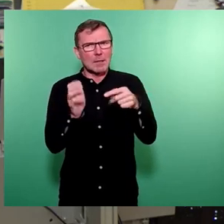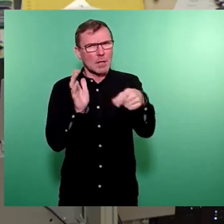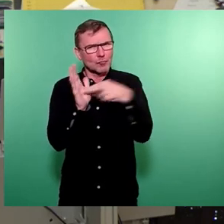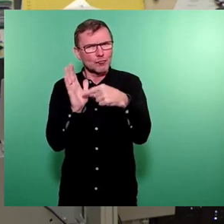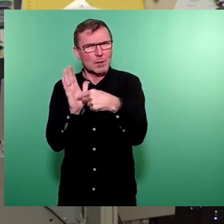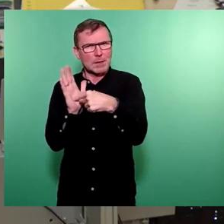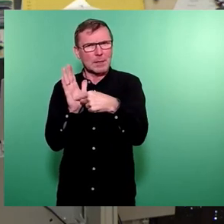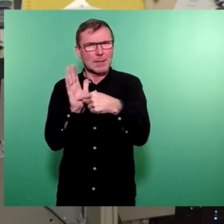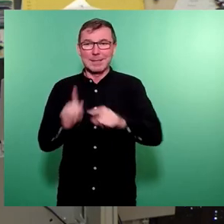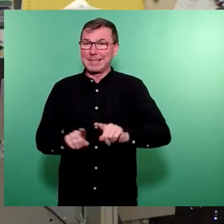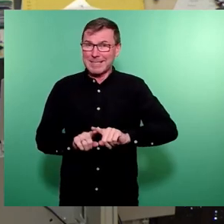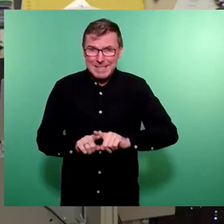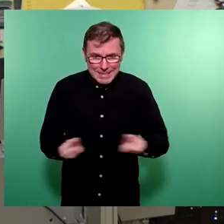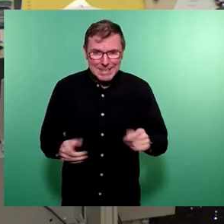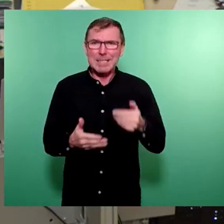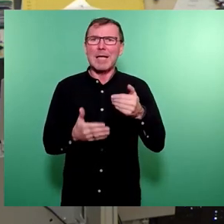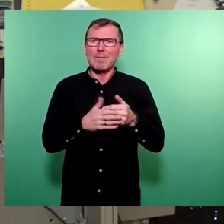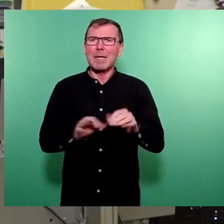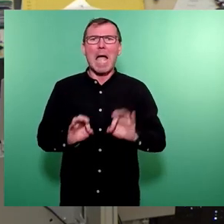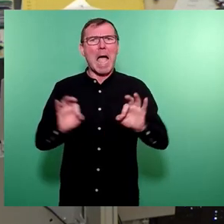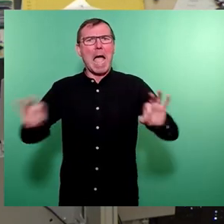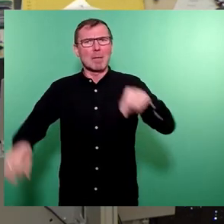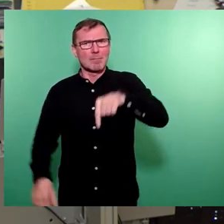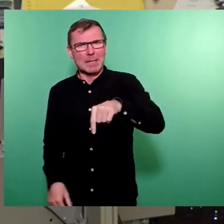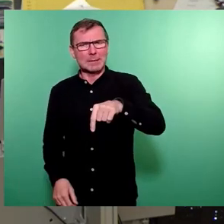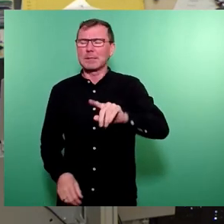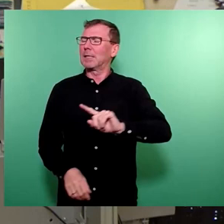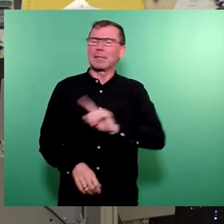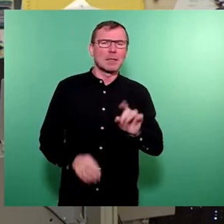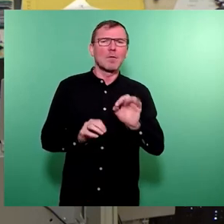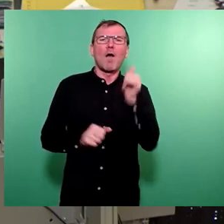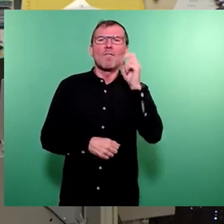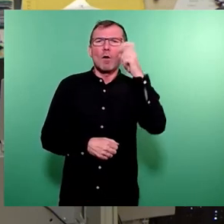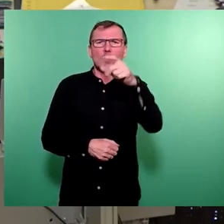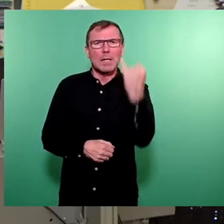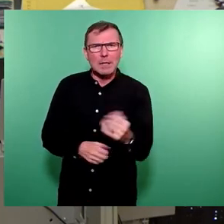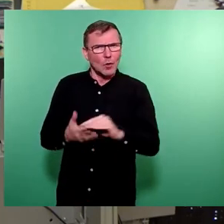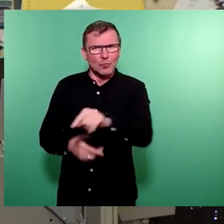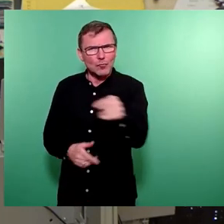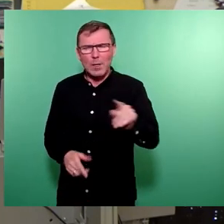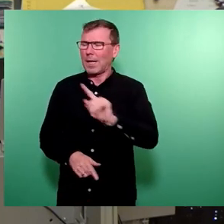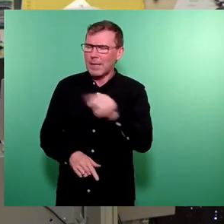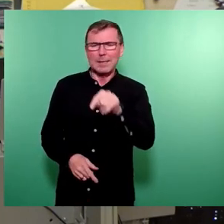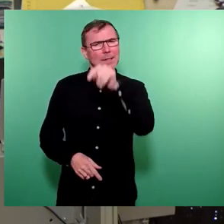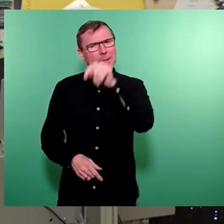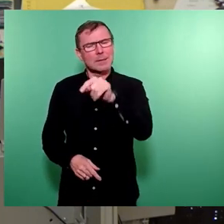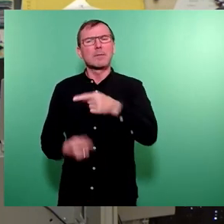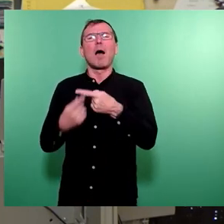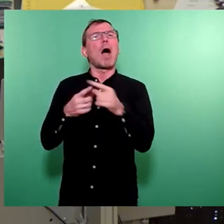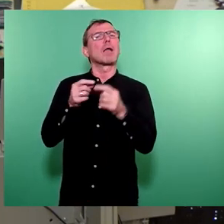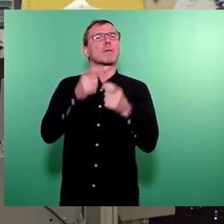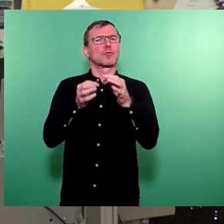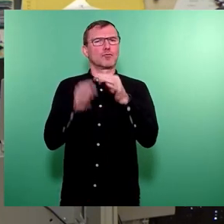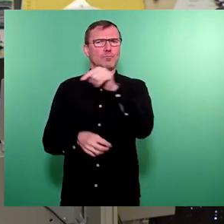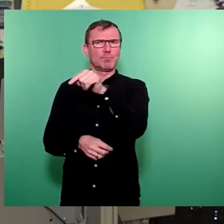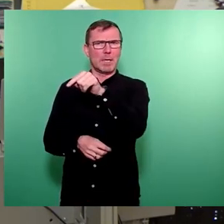Das ist nicht wegen der Pandemie jetzt, sondern das ist auch nichts für die Vorsorge für die Kinder in der Schule, sondern da wird ein anderes Spiel gespielt. Vorher haben wir auch